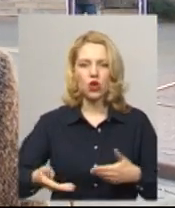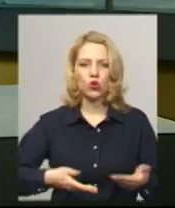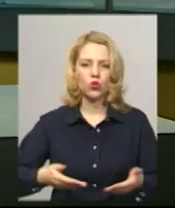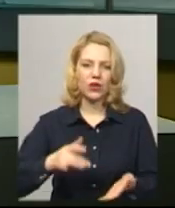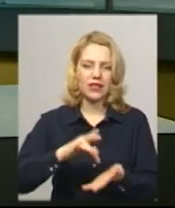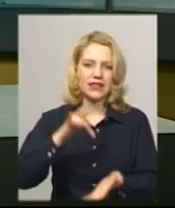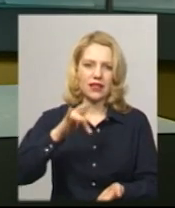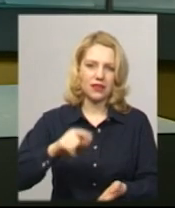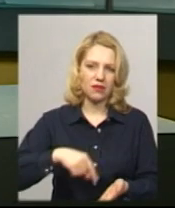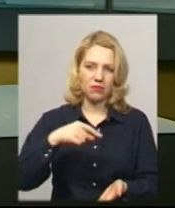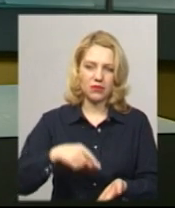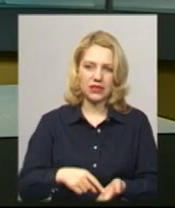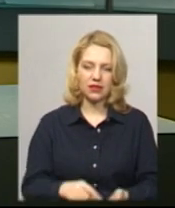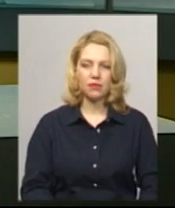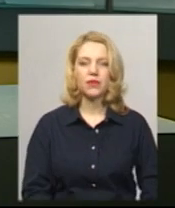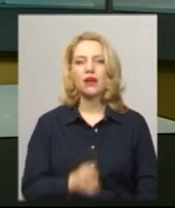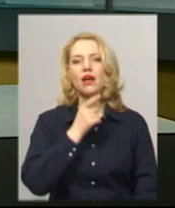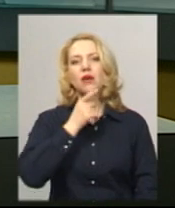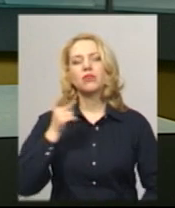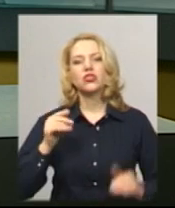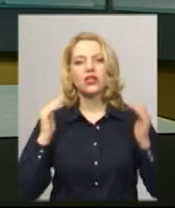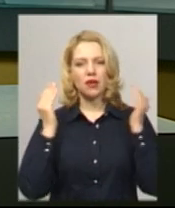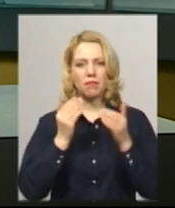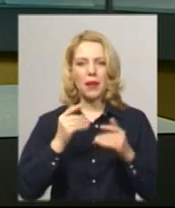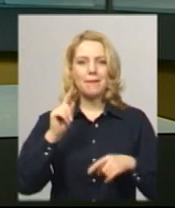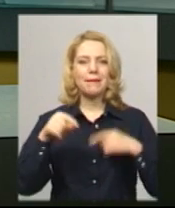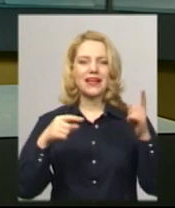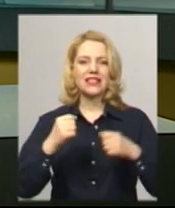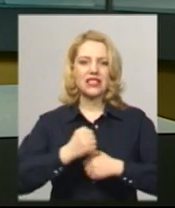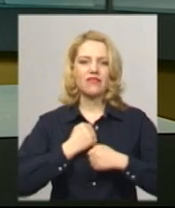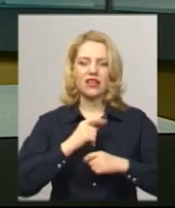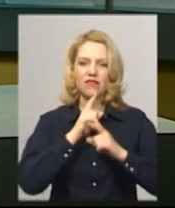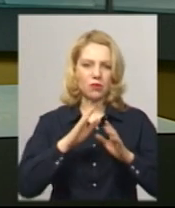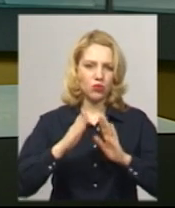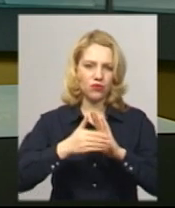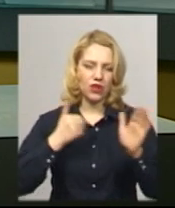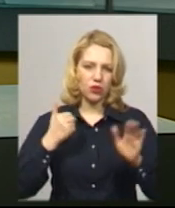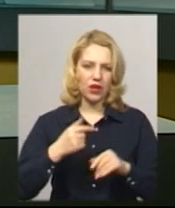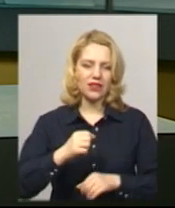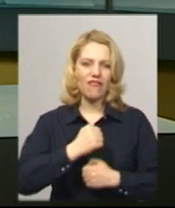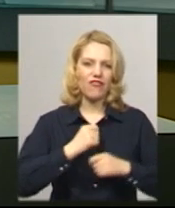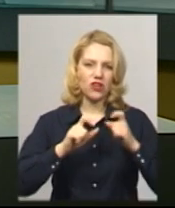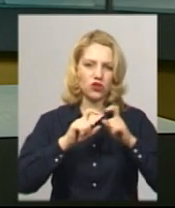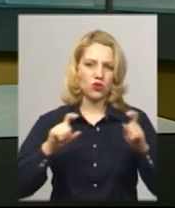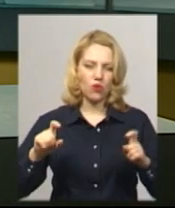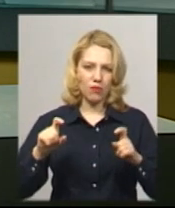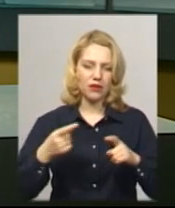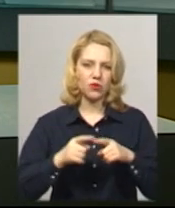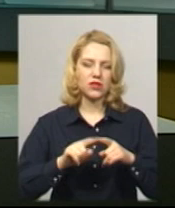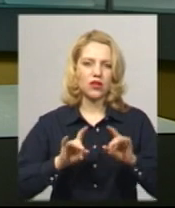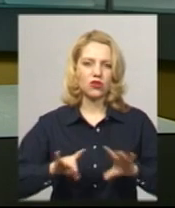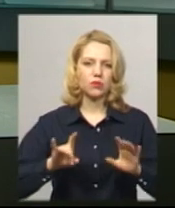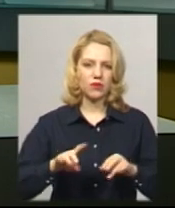Під час карантину призовників не будуть викликати до призовних дільниць та обласних збірних пунктів. Про це